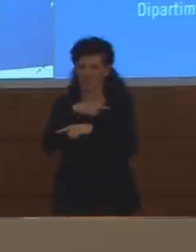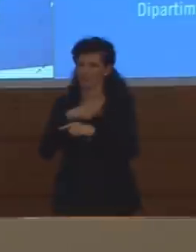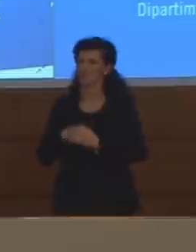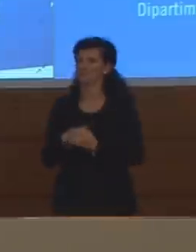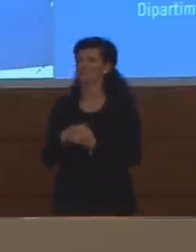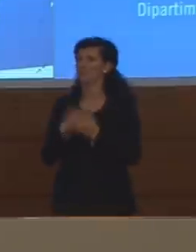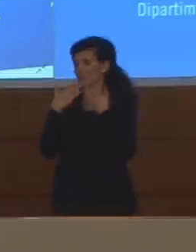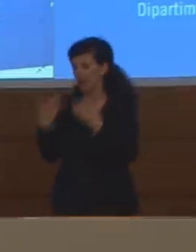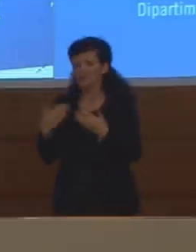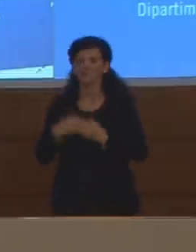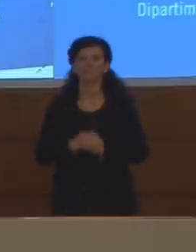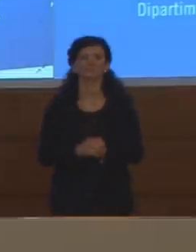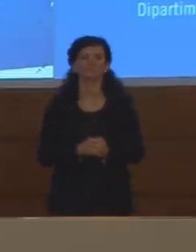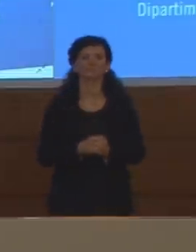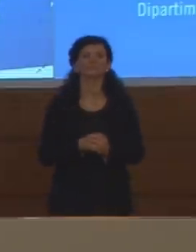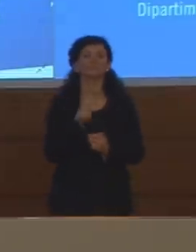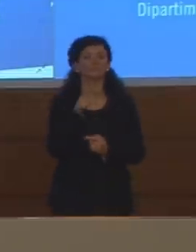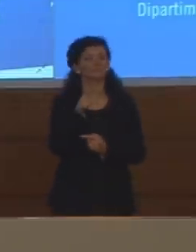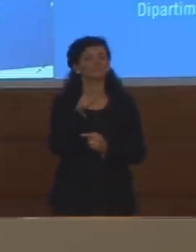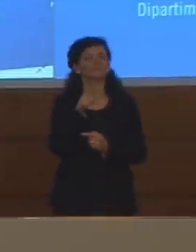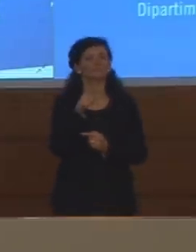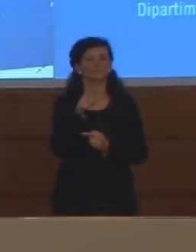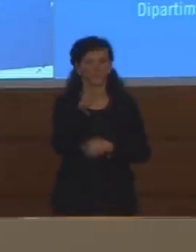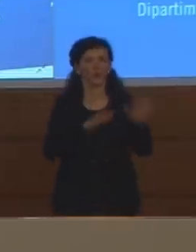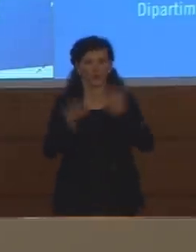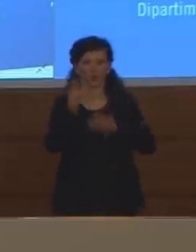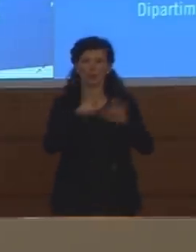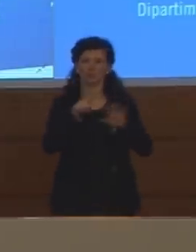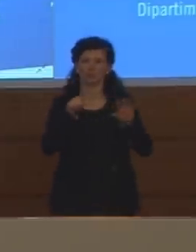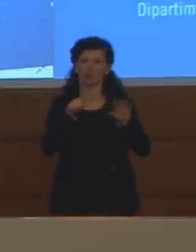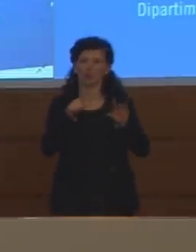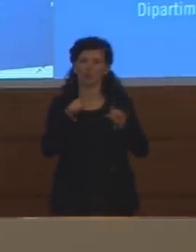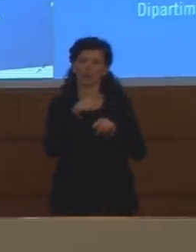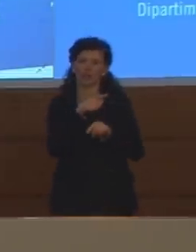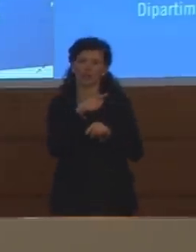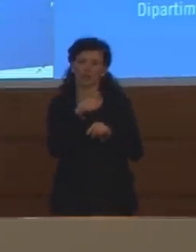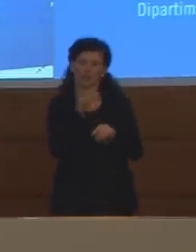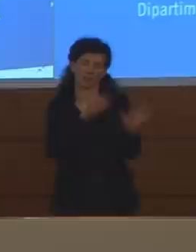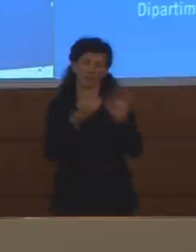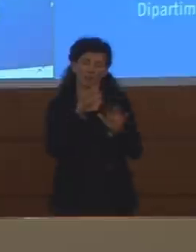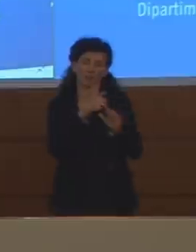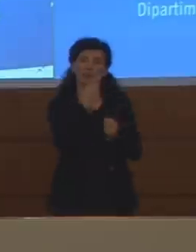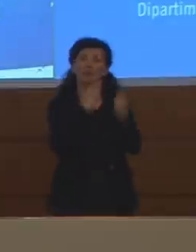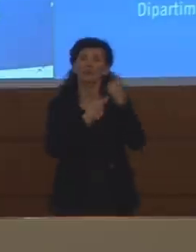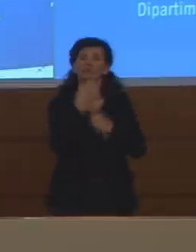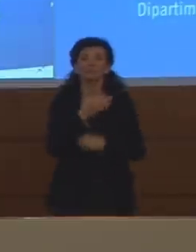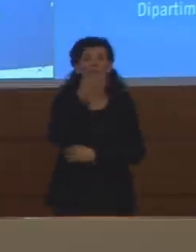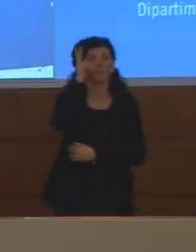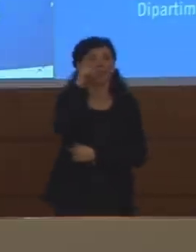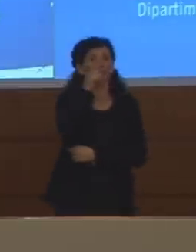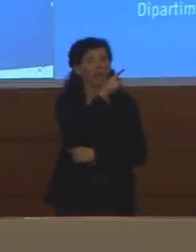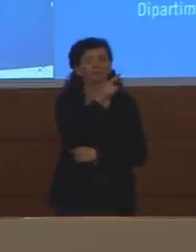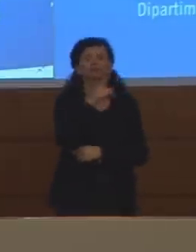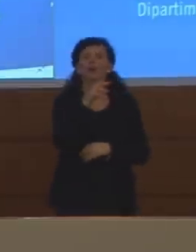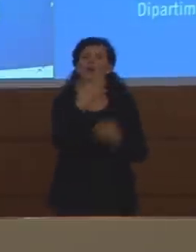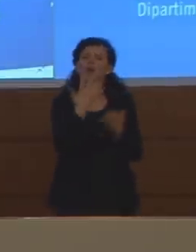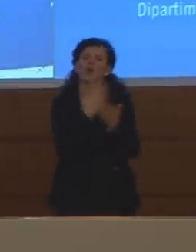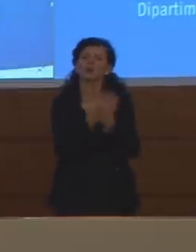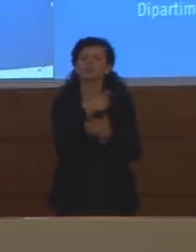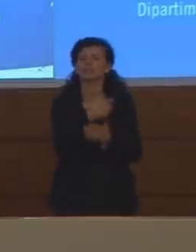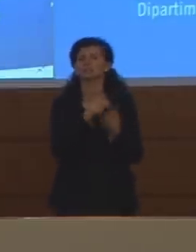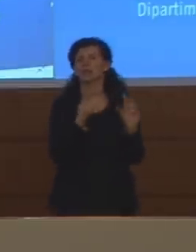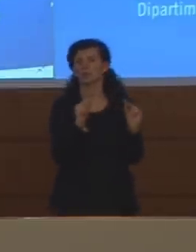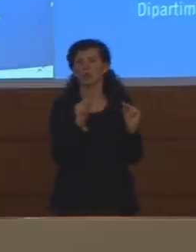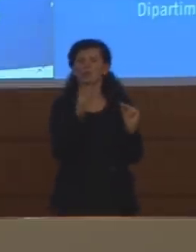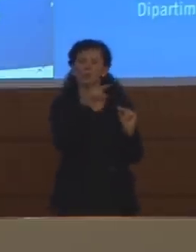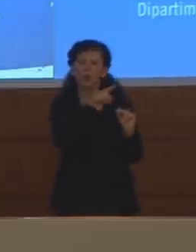Dunque, questa è una notizia negativa, diciamo, una notizia nuova che giunge dalla Francia, dove hanno cercato l